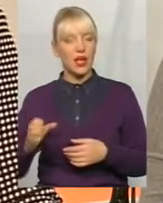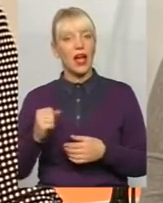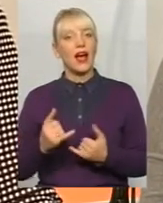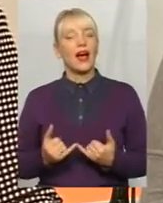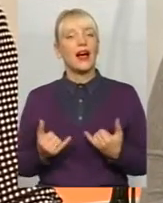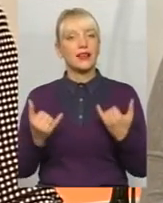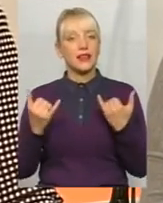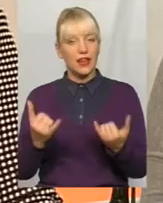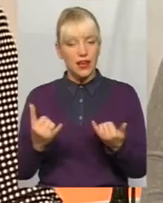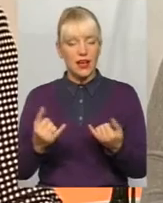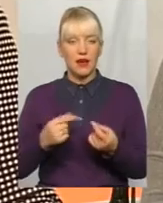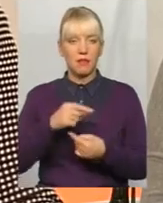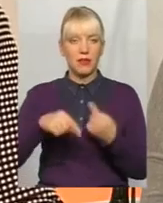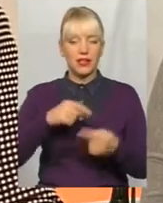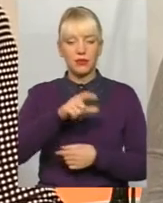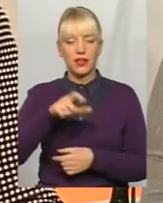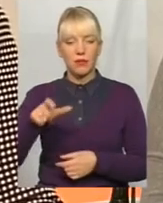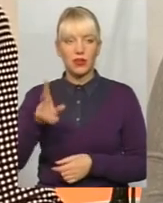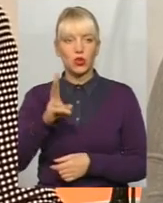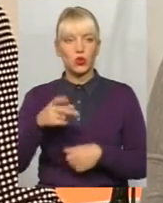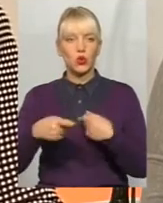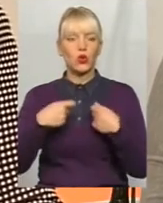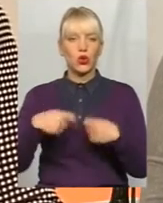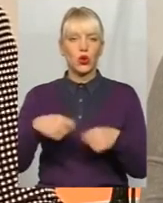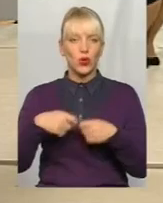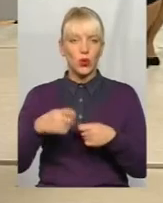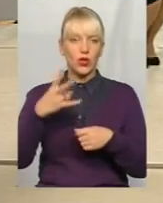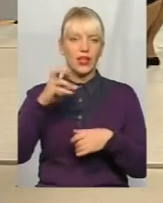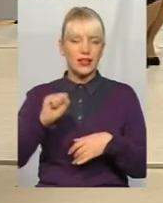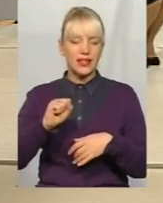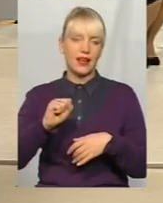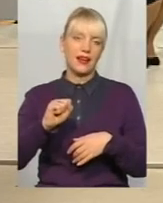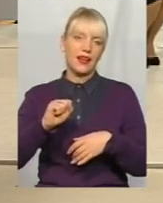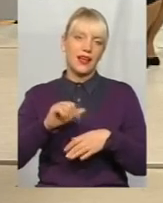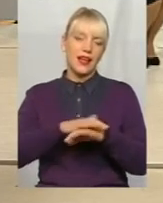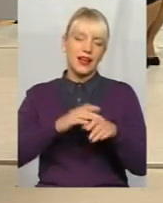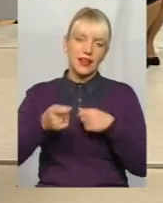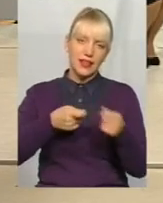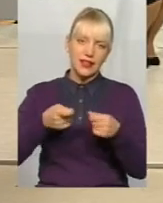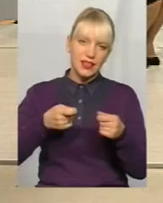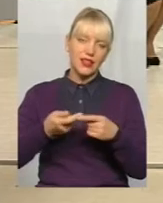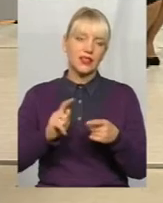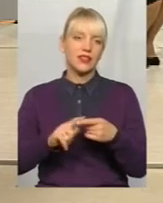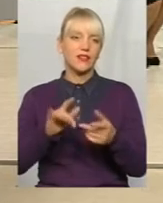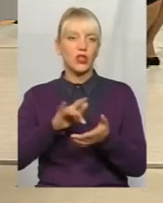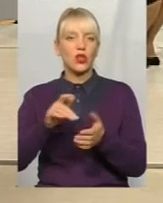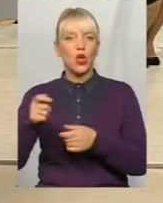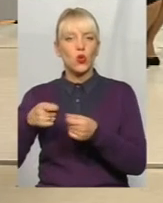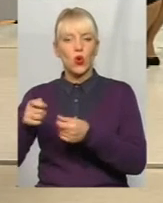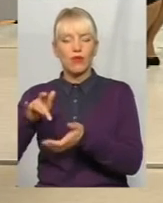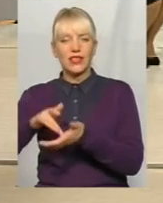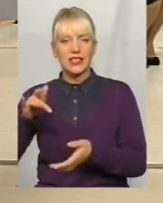предпринимателей, які торгують на ринках, які торгують в торговых центрах, мені кажуть, що